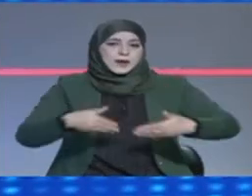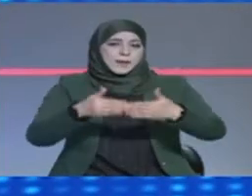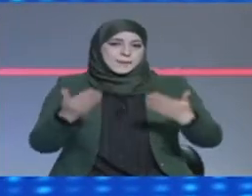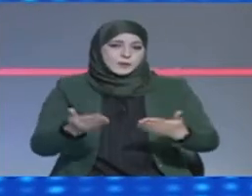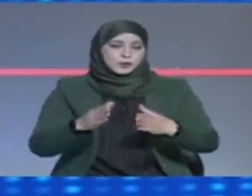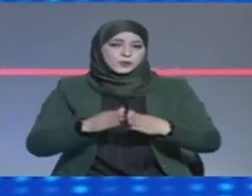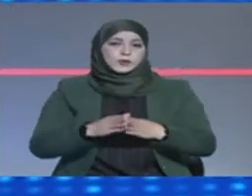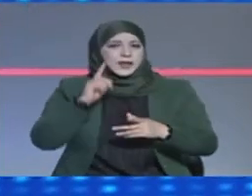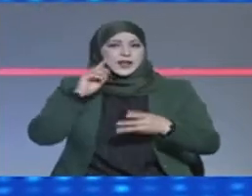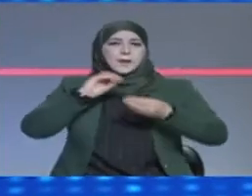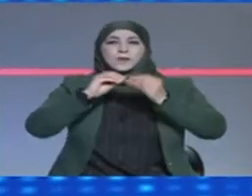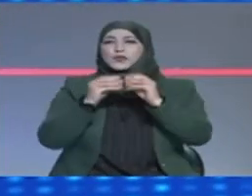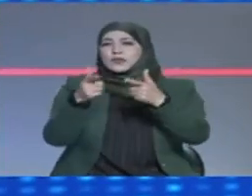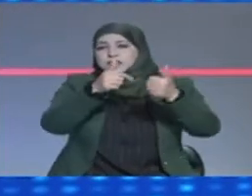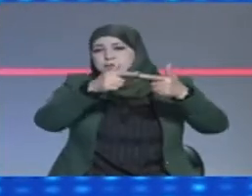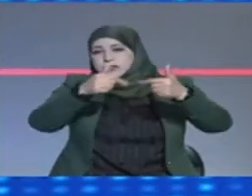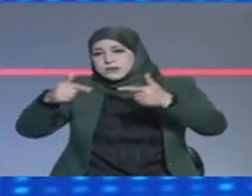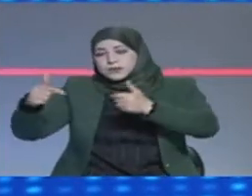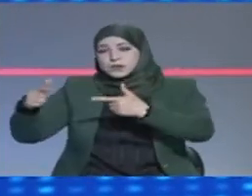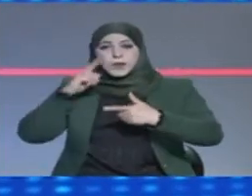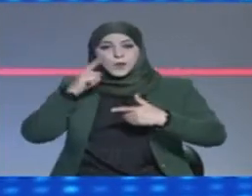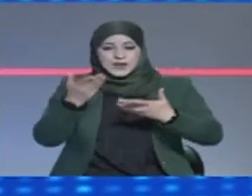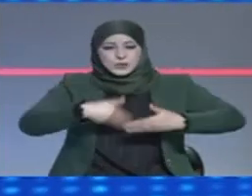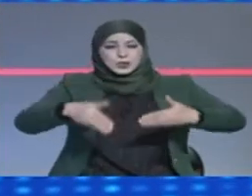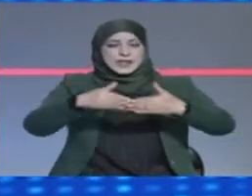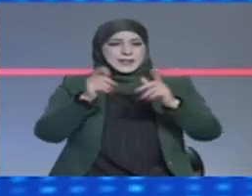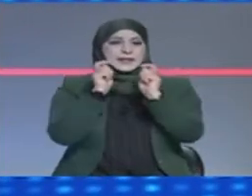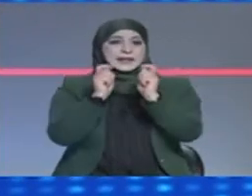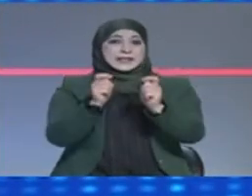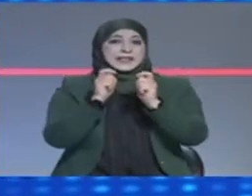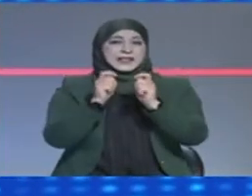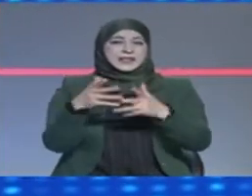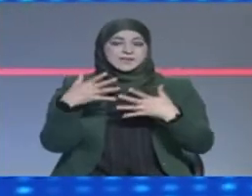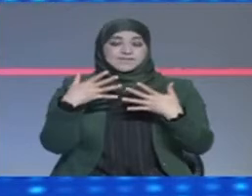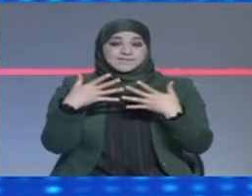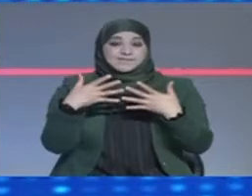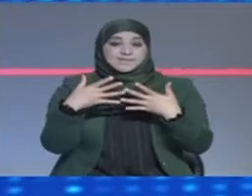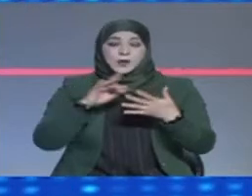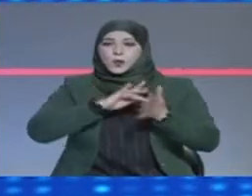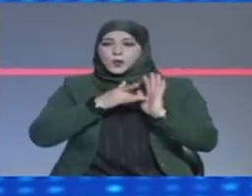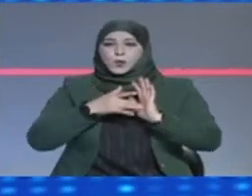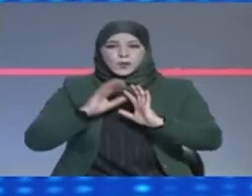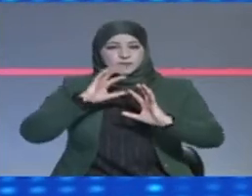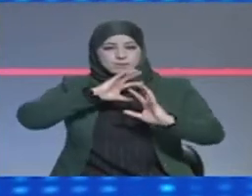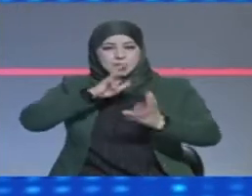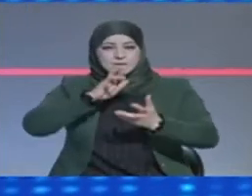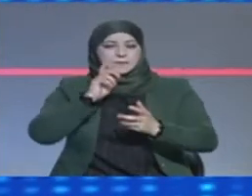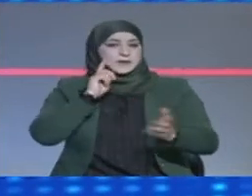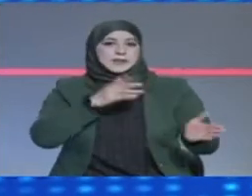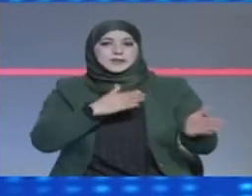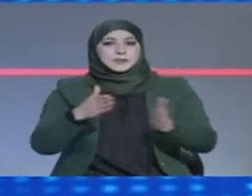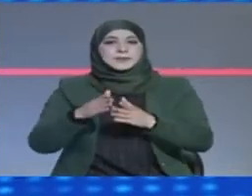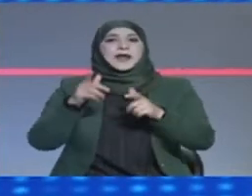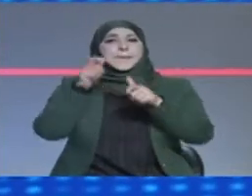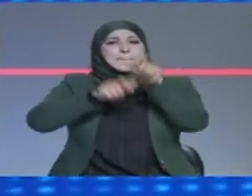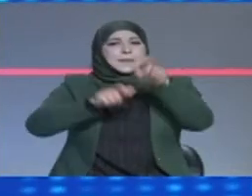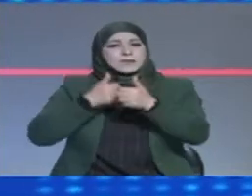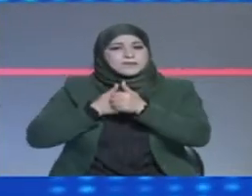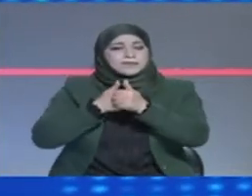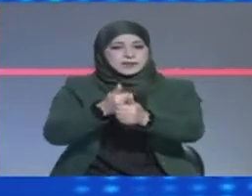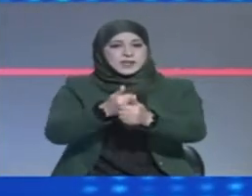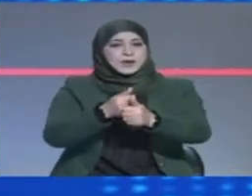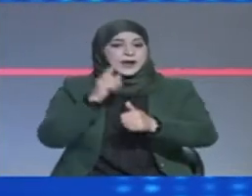المتشابكة الخيوط وسط مزاج سياسي سمته التوتر المتابعون يقولون إن الواقع